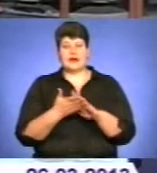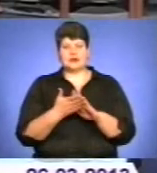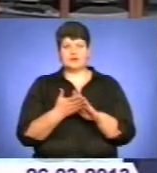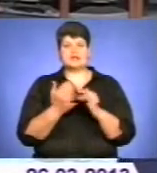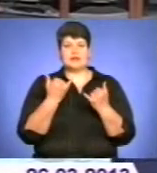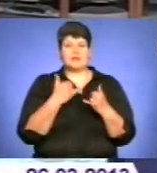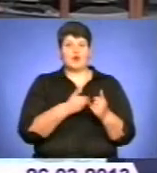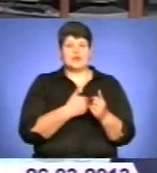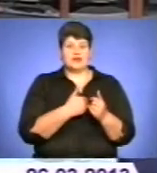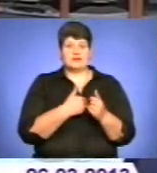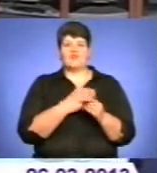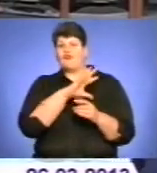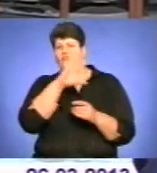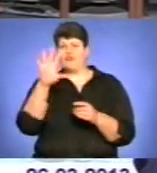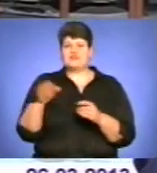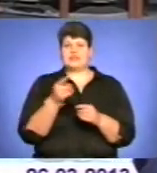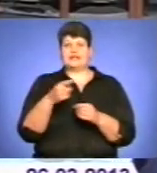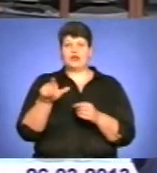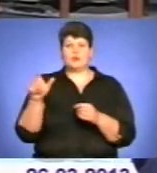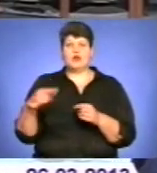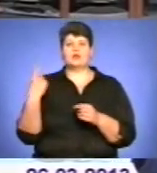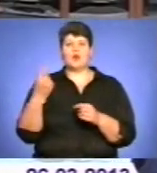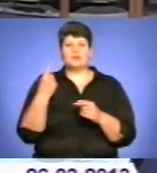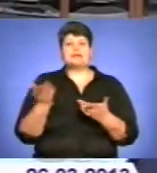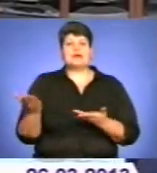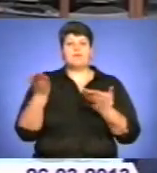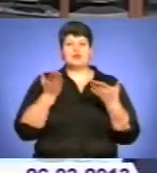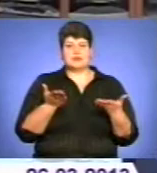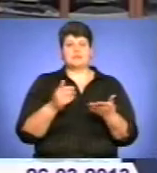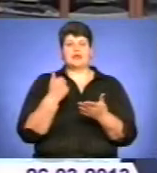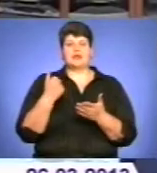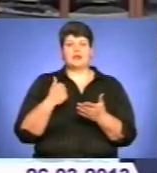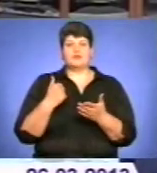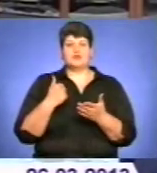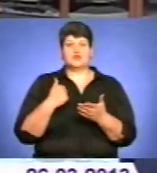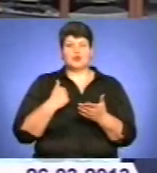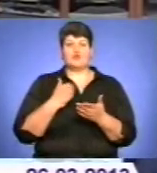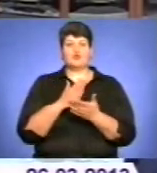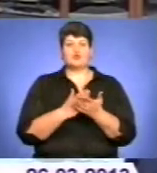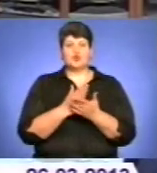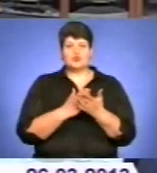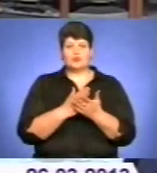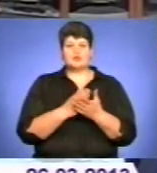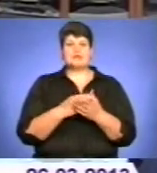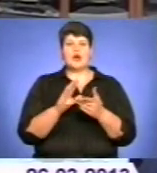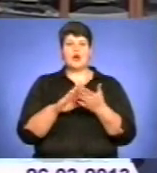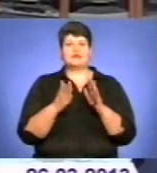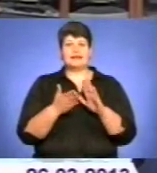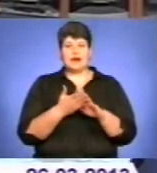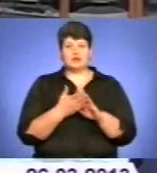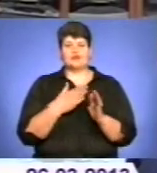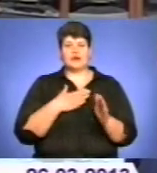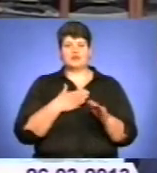інтерв'ю я би хотів всіх тернополян з області запросити на військову службу за контрактом в нашу військову частину. Це